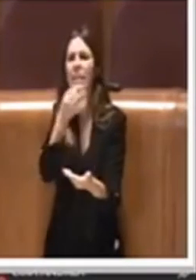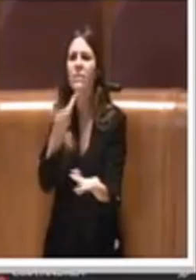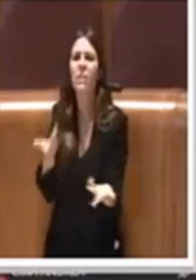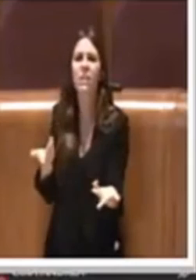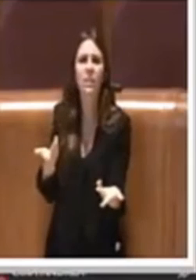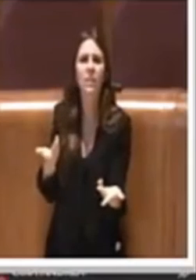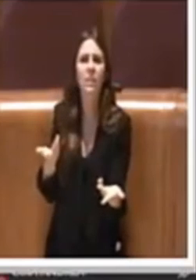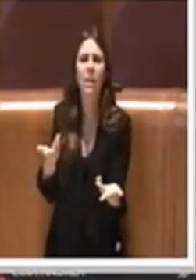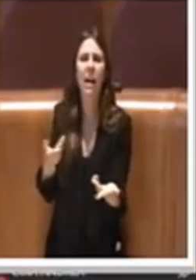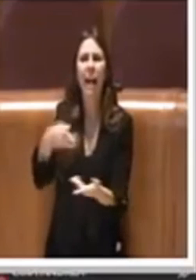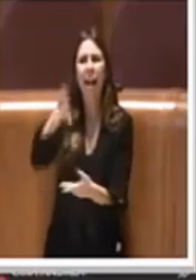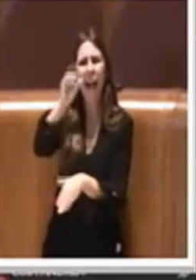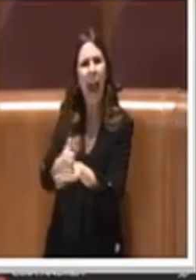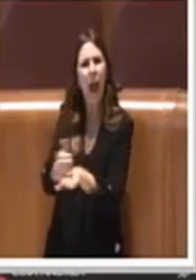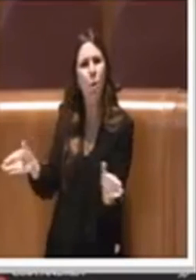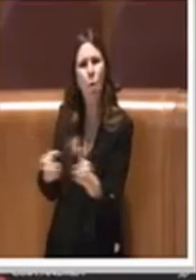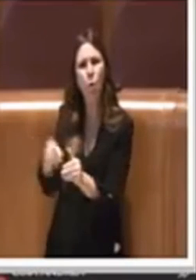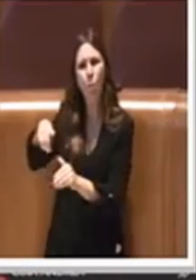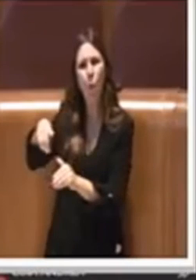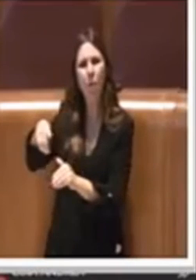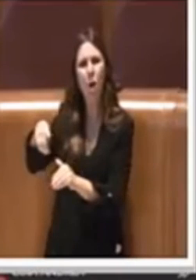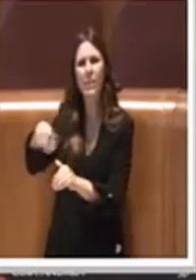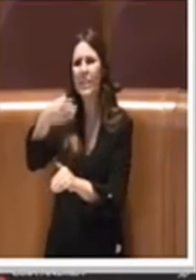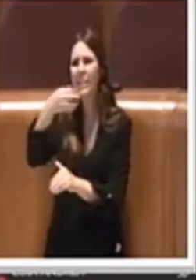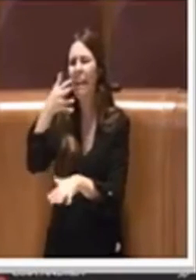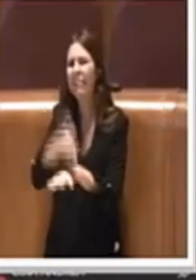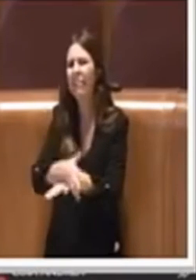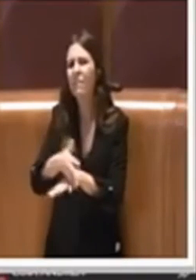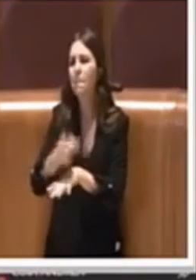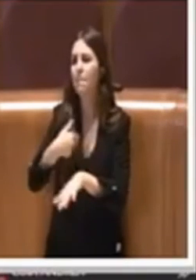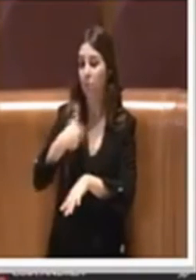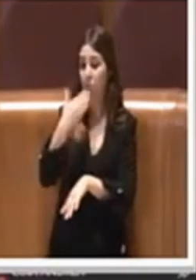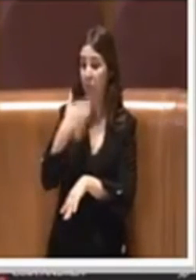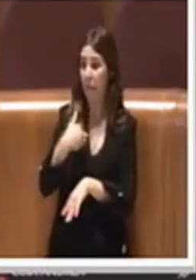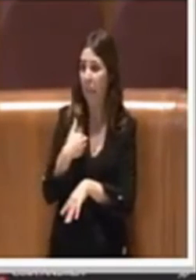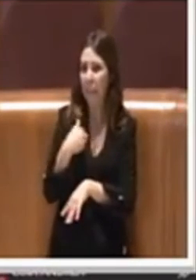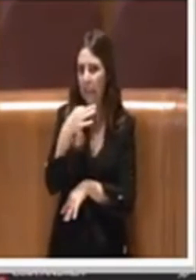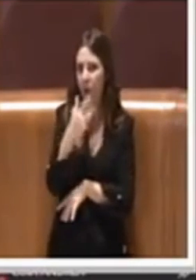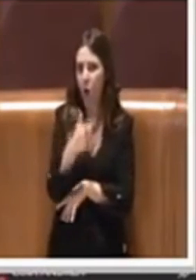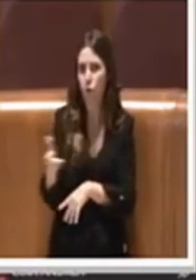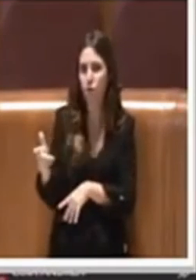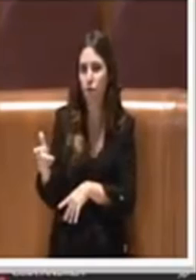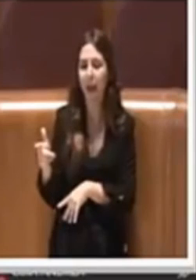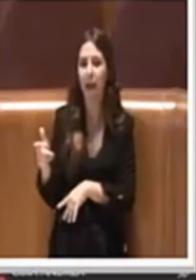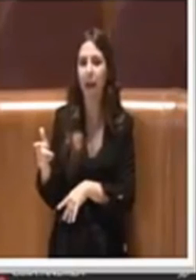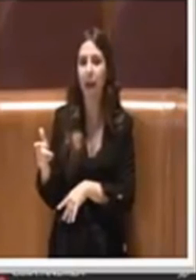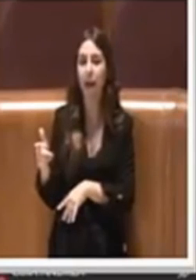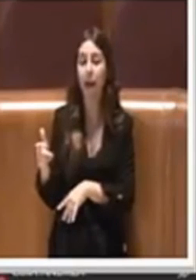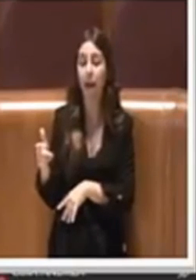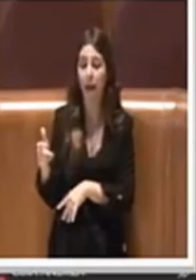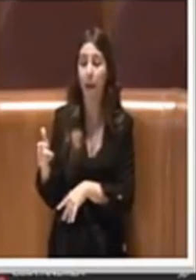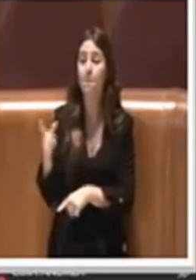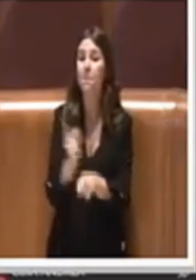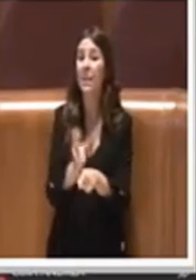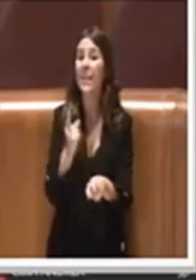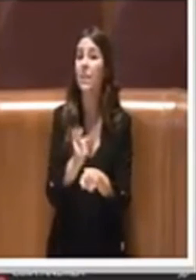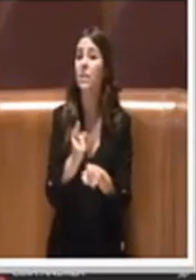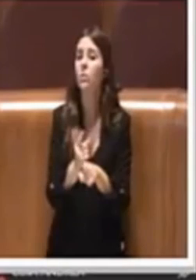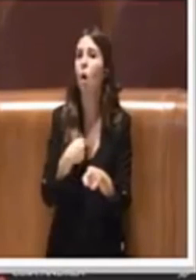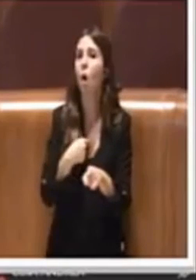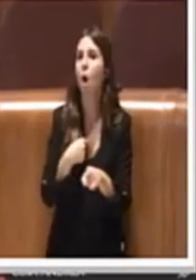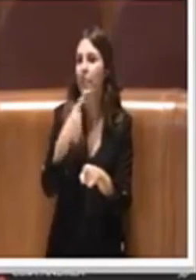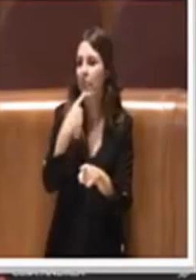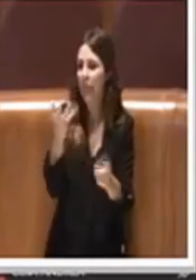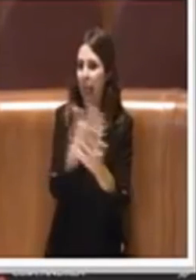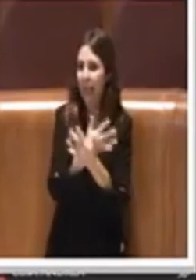del capogruppo Pelonzi su questo, cioè o si è a favore su un'istanza o si è contro, bisogna però specificarlo e dichiararlo